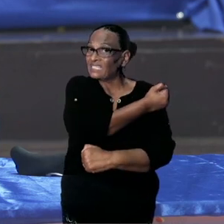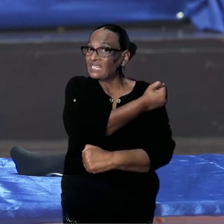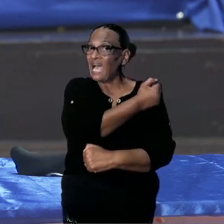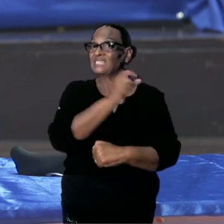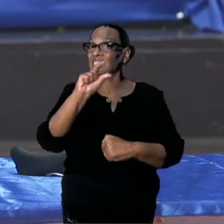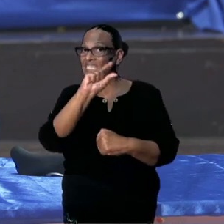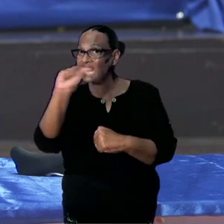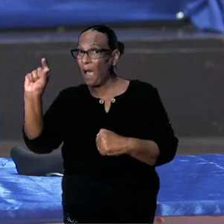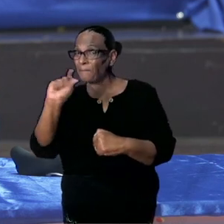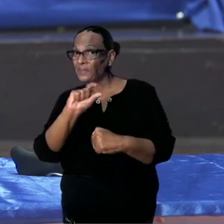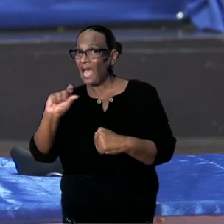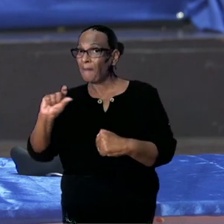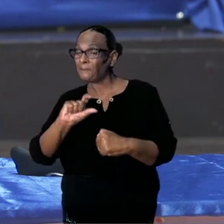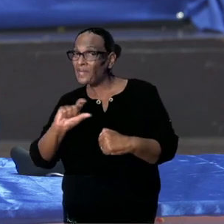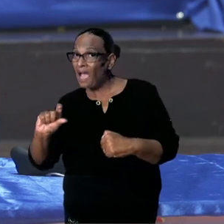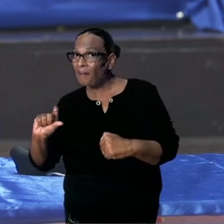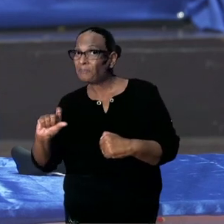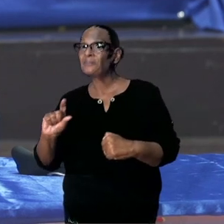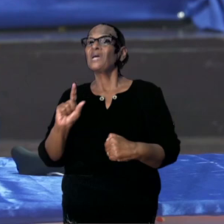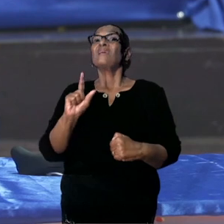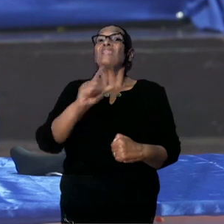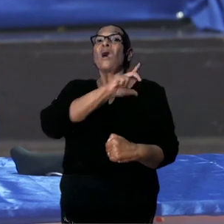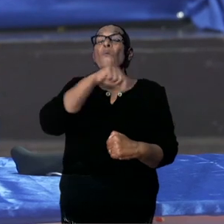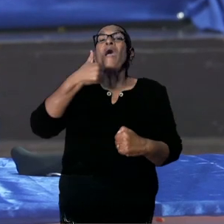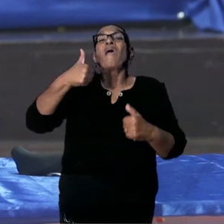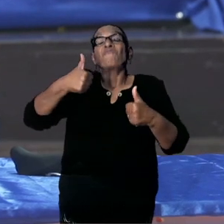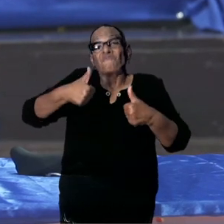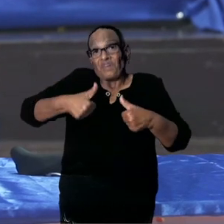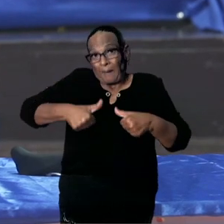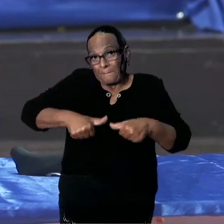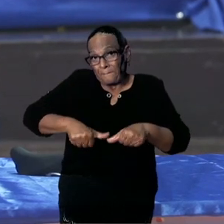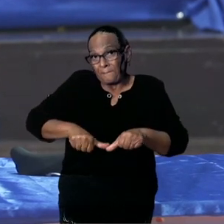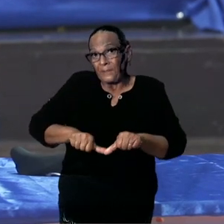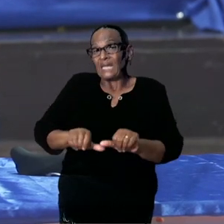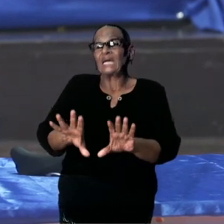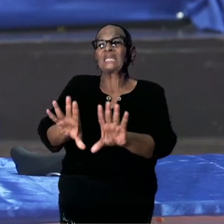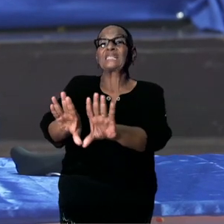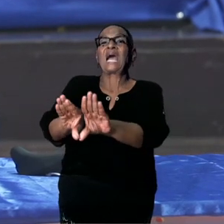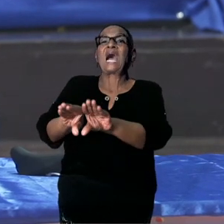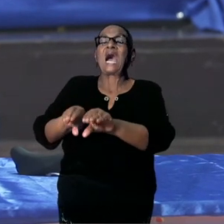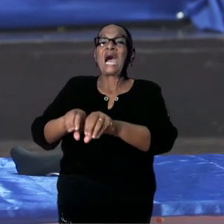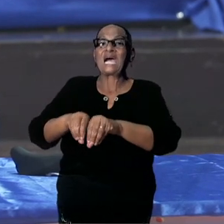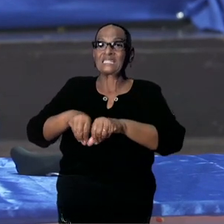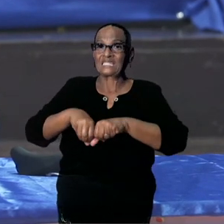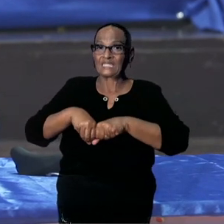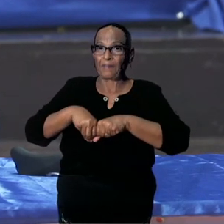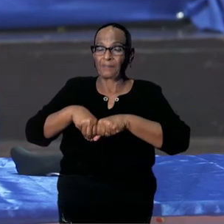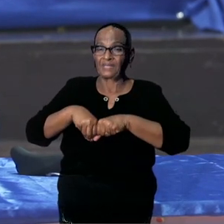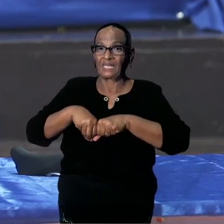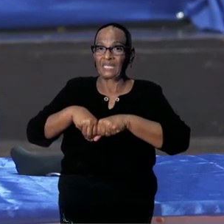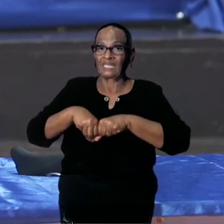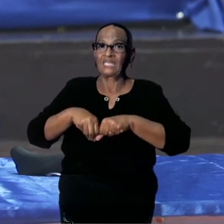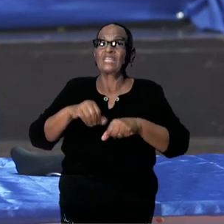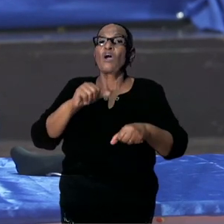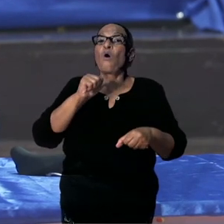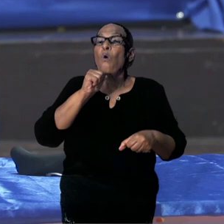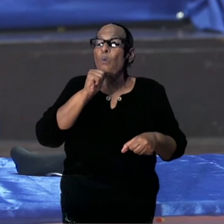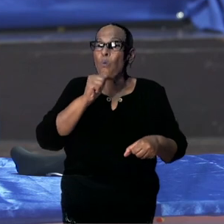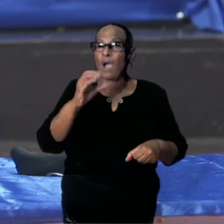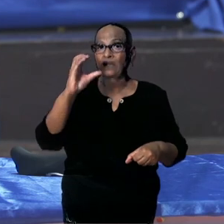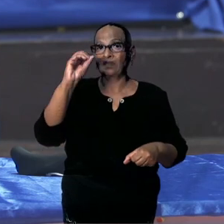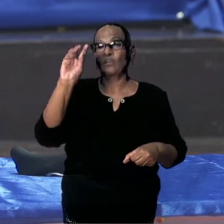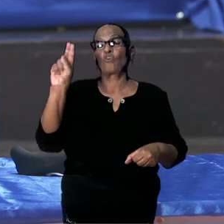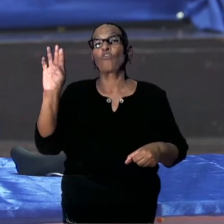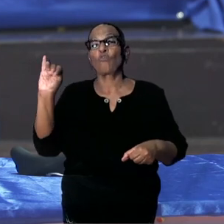verplicht te accepteren met wat COVAX